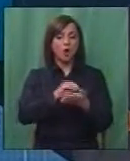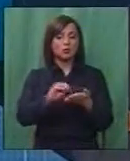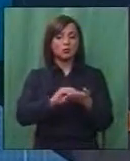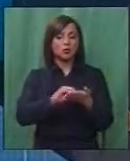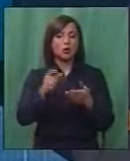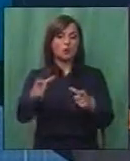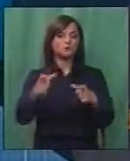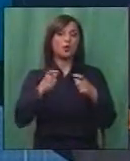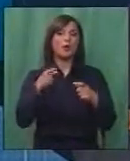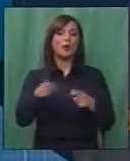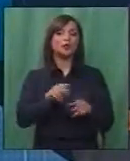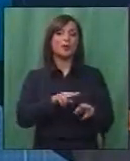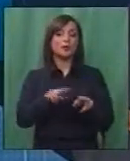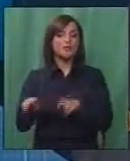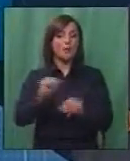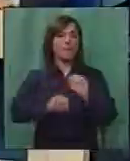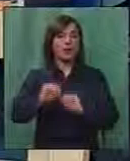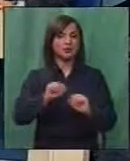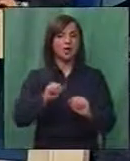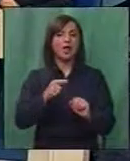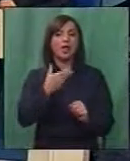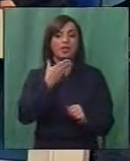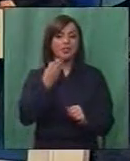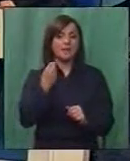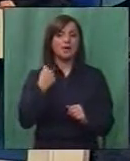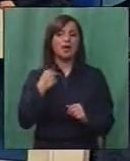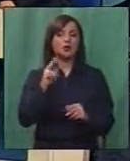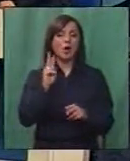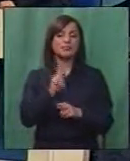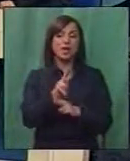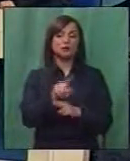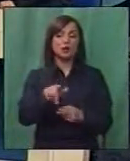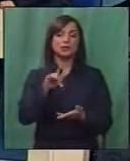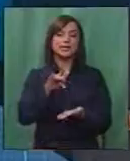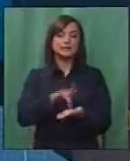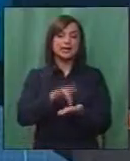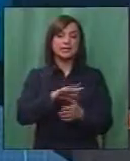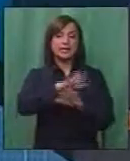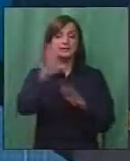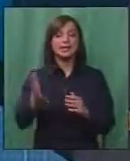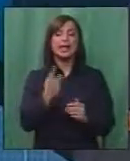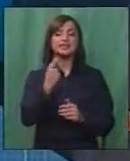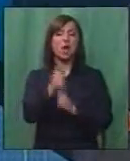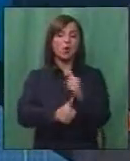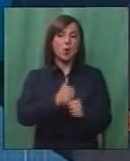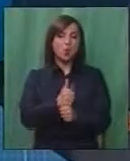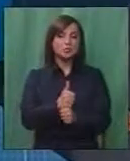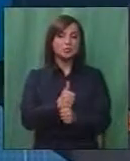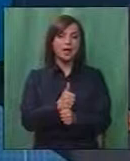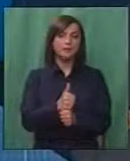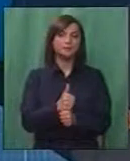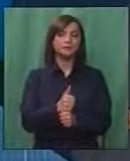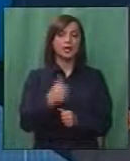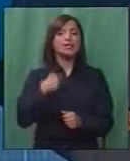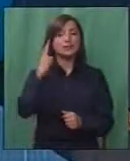го добивме од Народниот правобранител е констатирано, а отсутство на надзор, строк, од страна на центрот цела една година, а